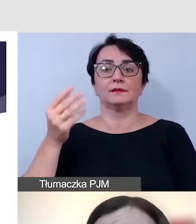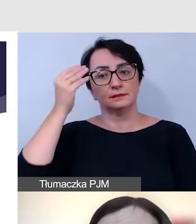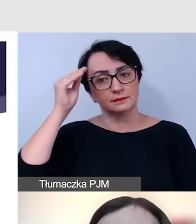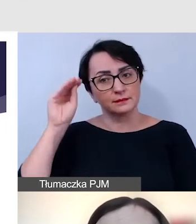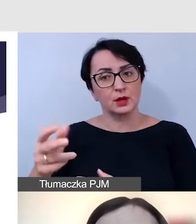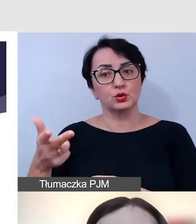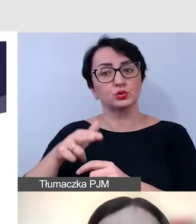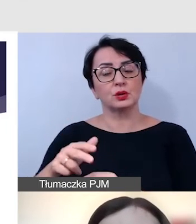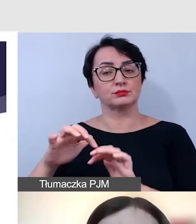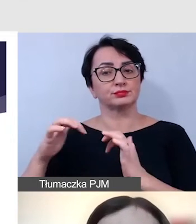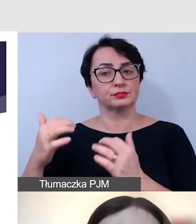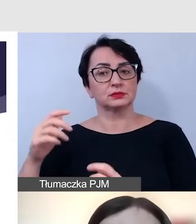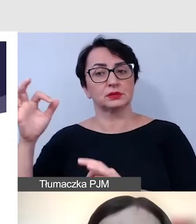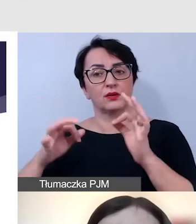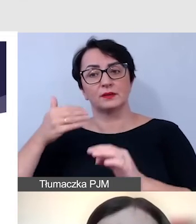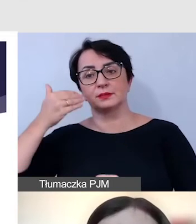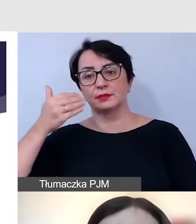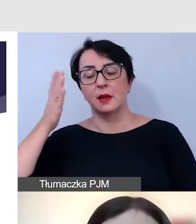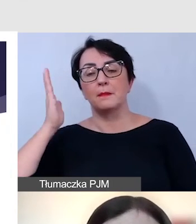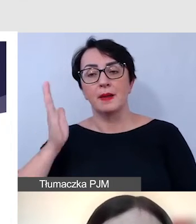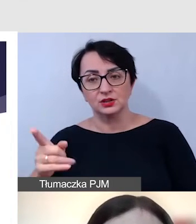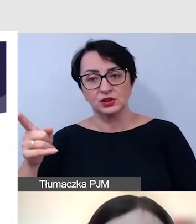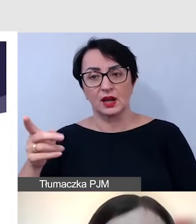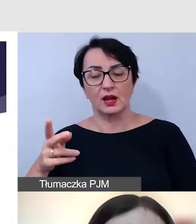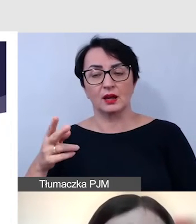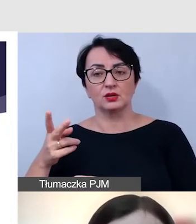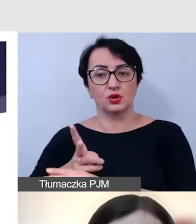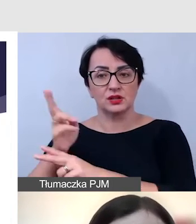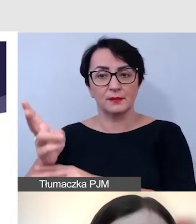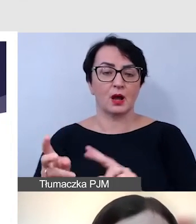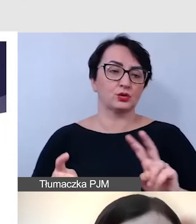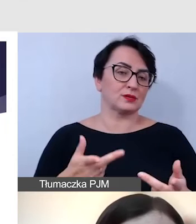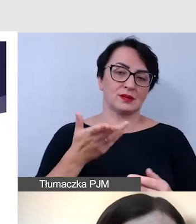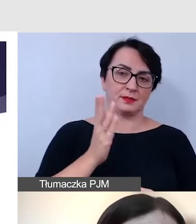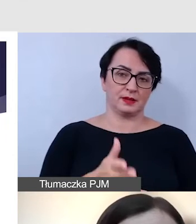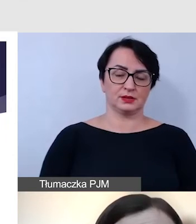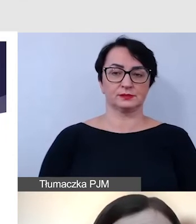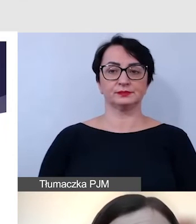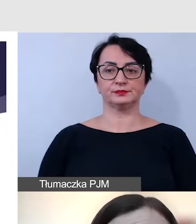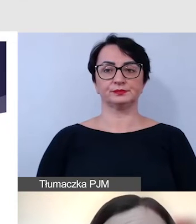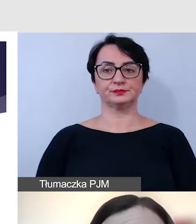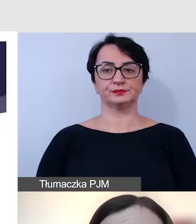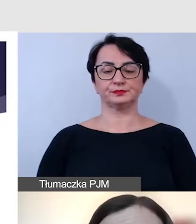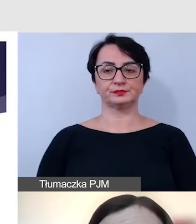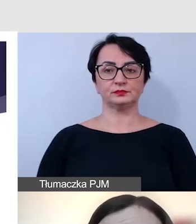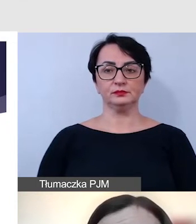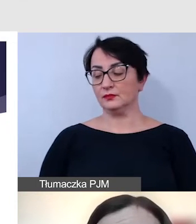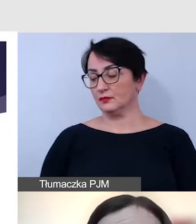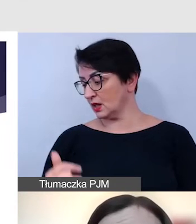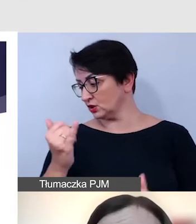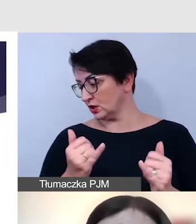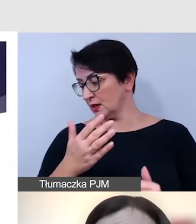na których sesjach będzie taka usługa. Jeśli mamy